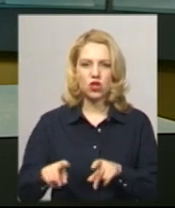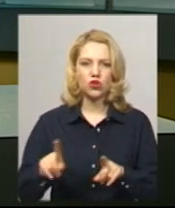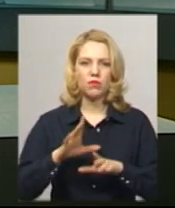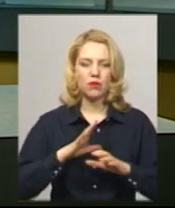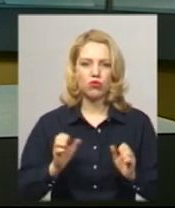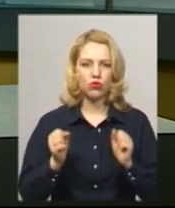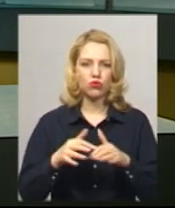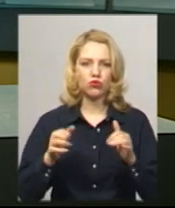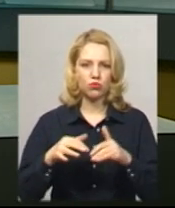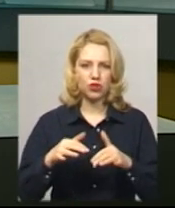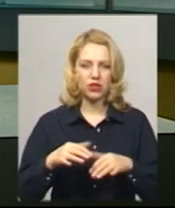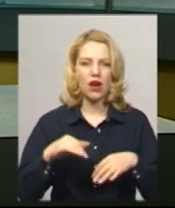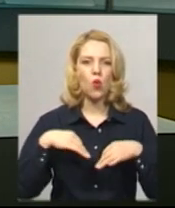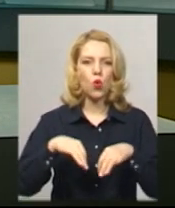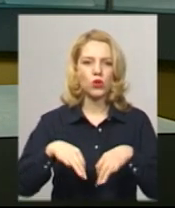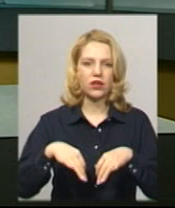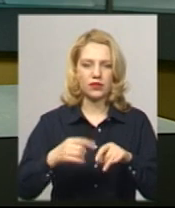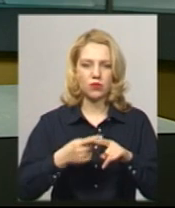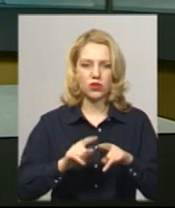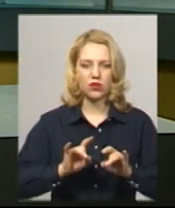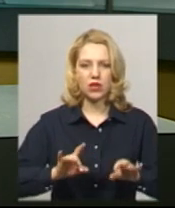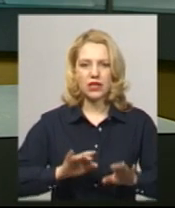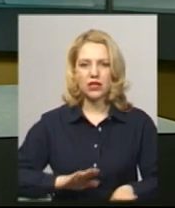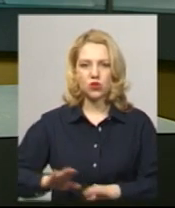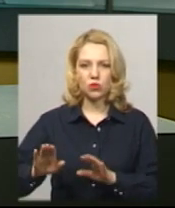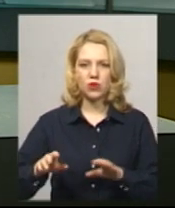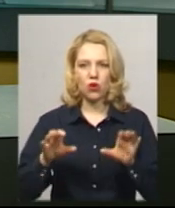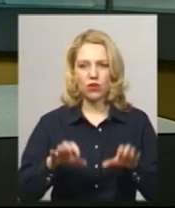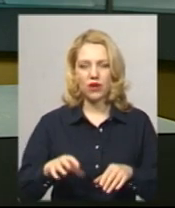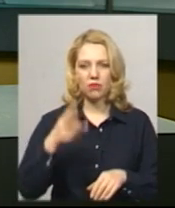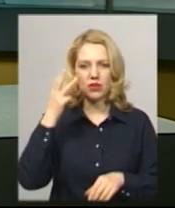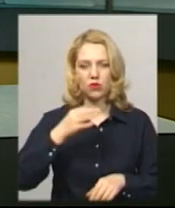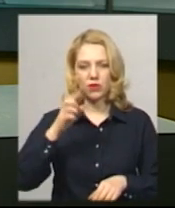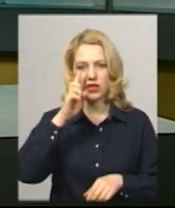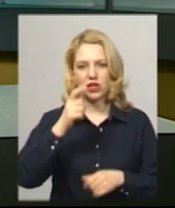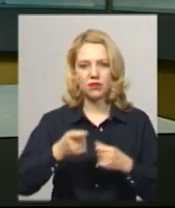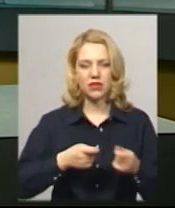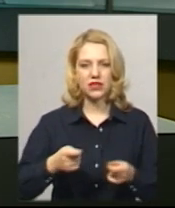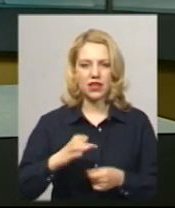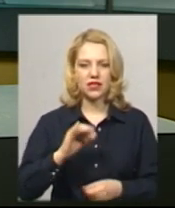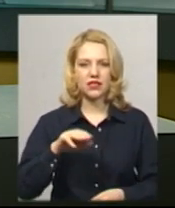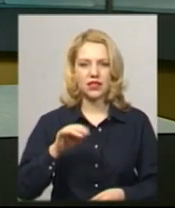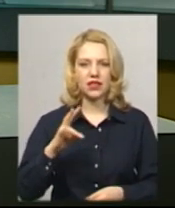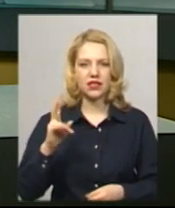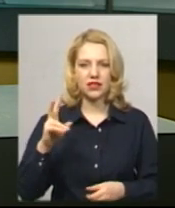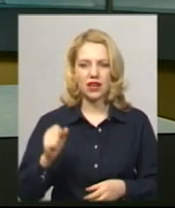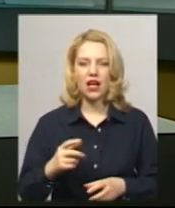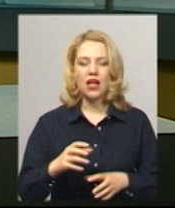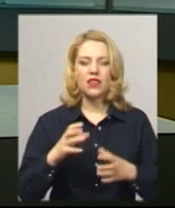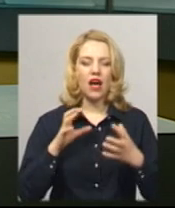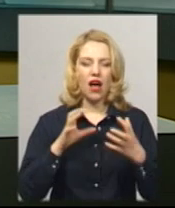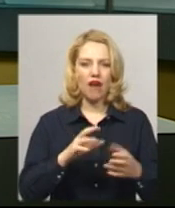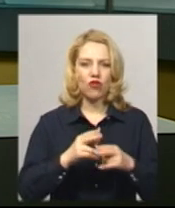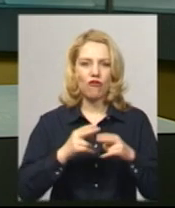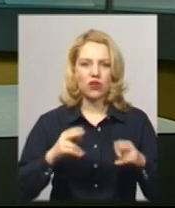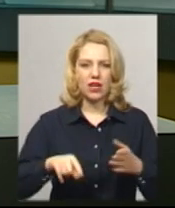транспорті. Про це сказала заступниця голови Хмельницької обласної державної адміністрації Оксана Ситницька. На автовокзалах міста побувала